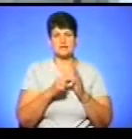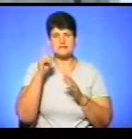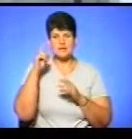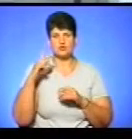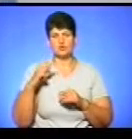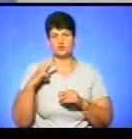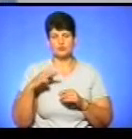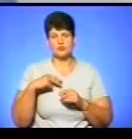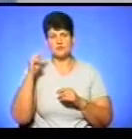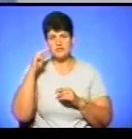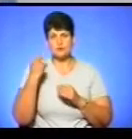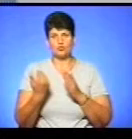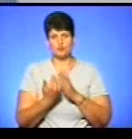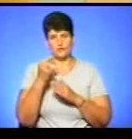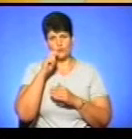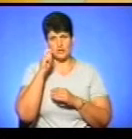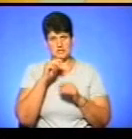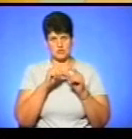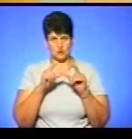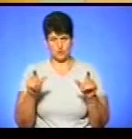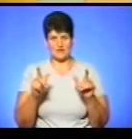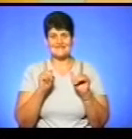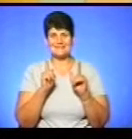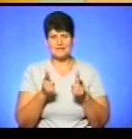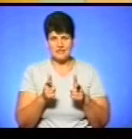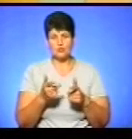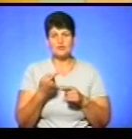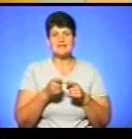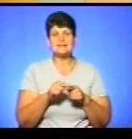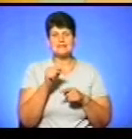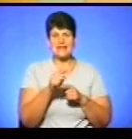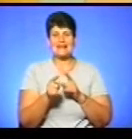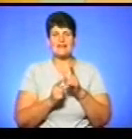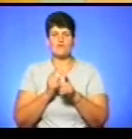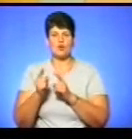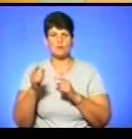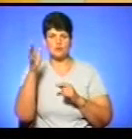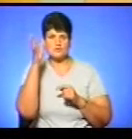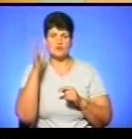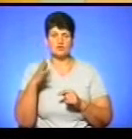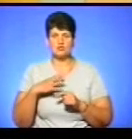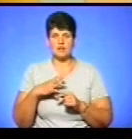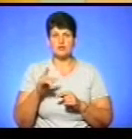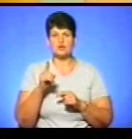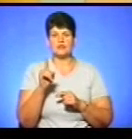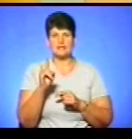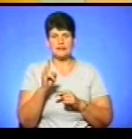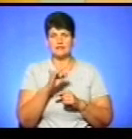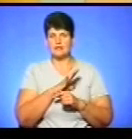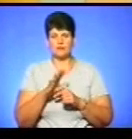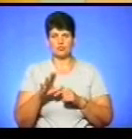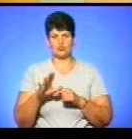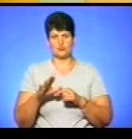навчатиметься уже в новій українській школі. Згідно якраз і цієї реформи освітньої, чекаю, що дитину не будуть ставити під